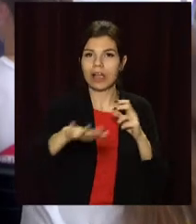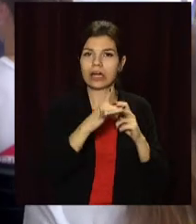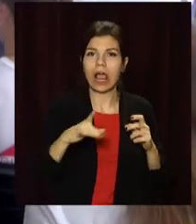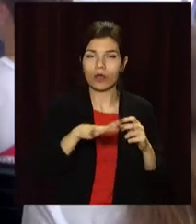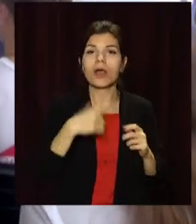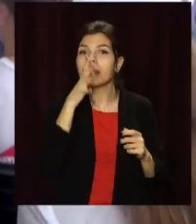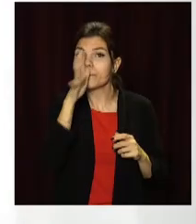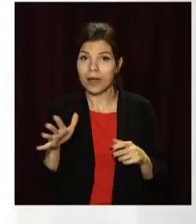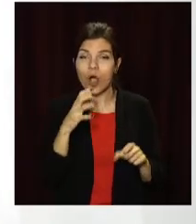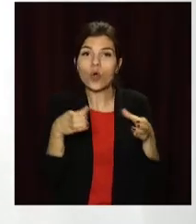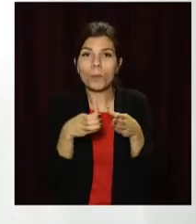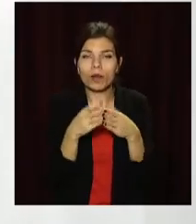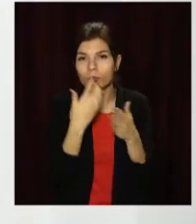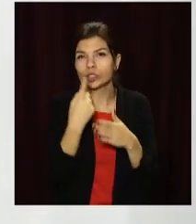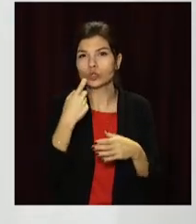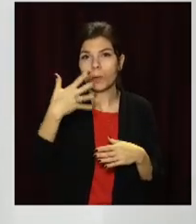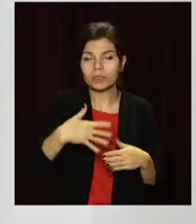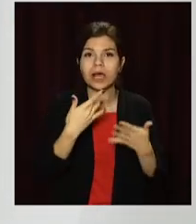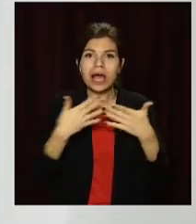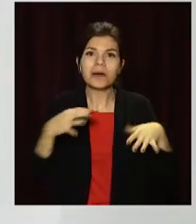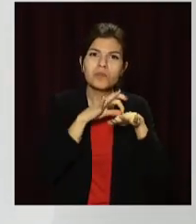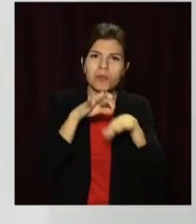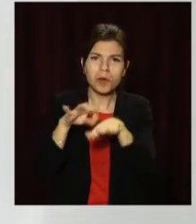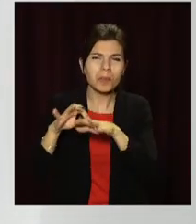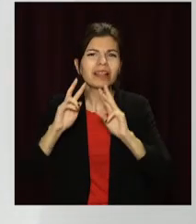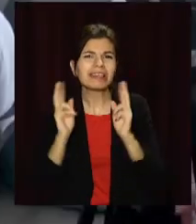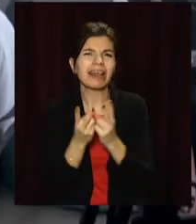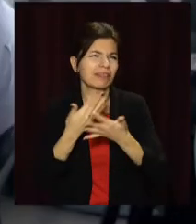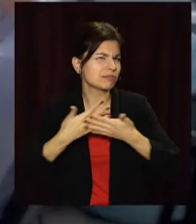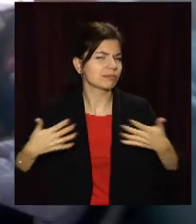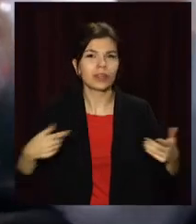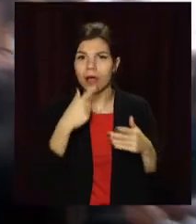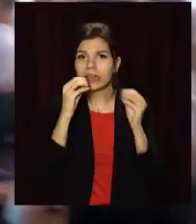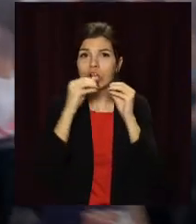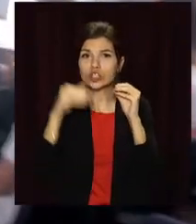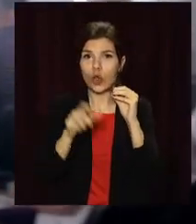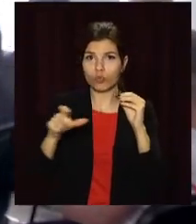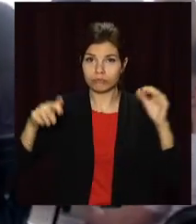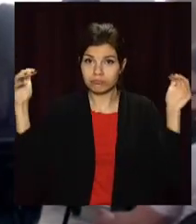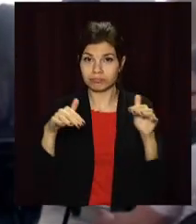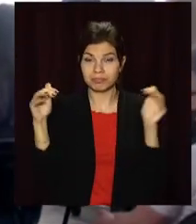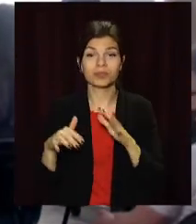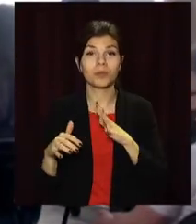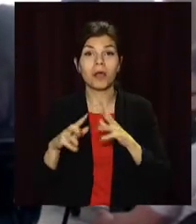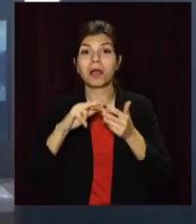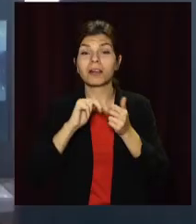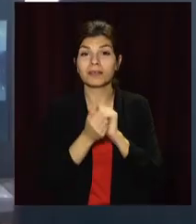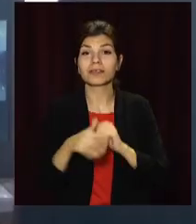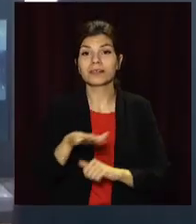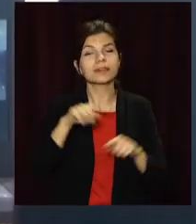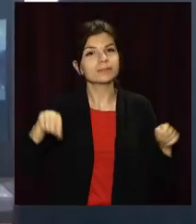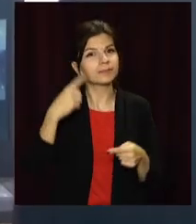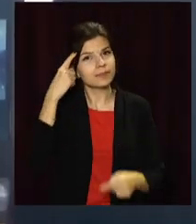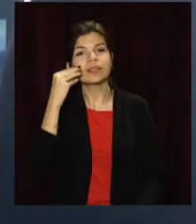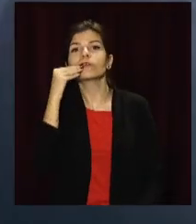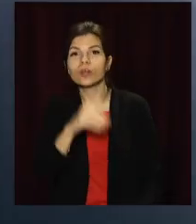місяців його команда провела понад 150 заходів, у яких взяли участь більш ніж 10 тисяч людей. Крім того, юні кам'янчани в першому місті реалізували